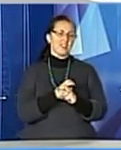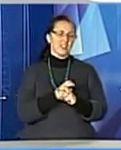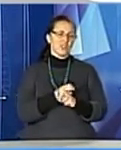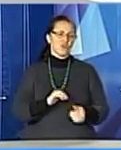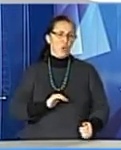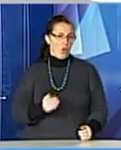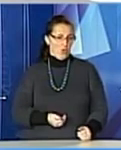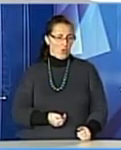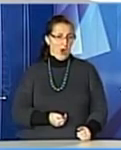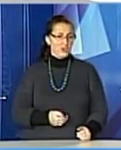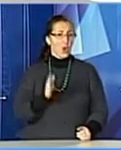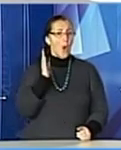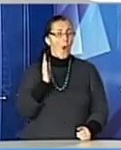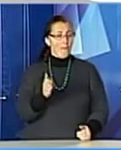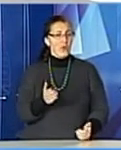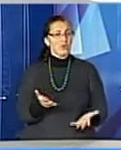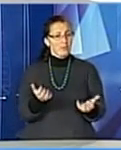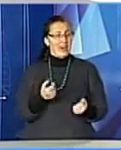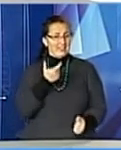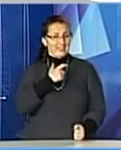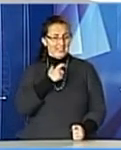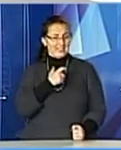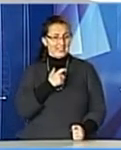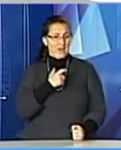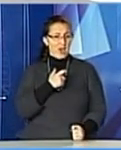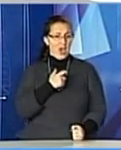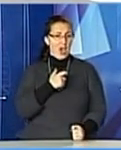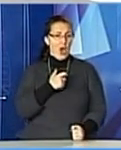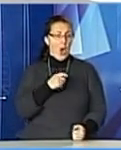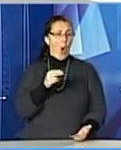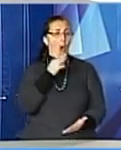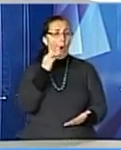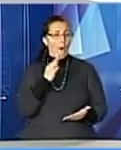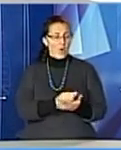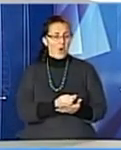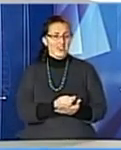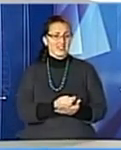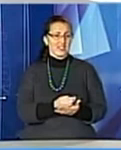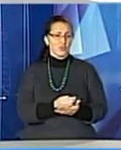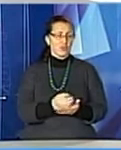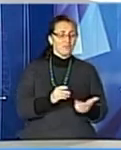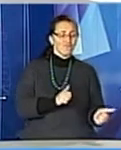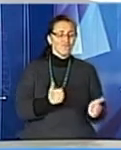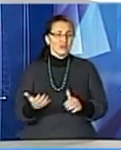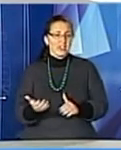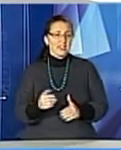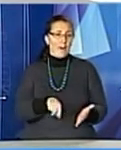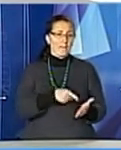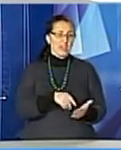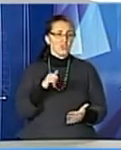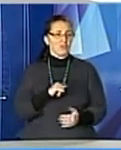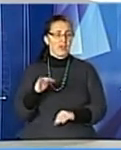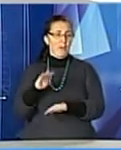технічним консультантом, а також бере на себе зобов'язання бути посередником між містом та банком і стежити за правильністю